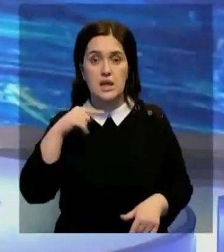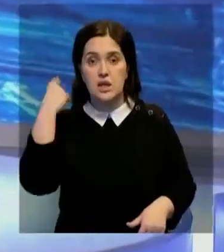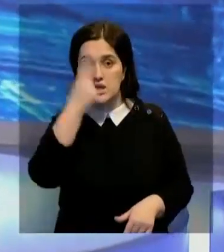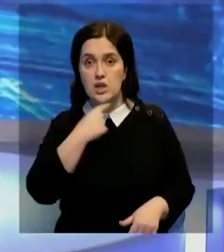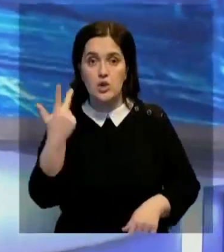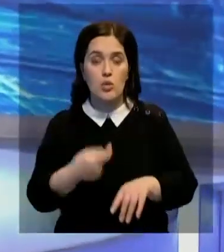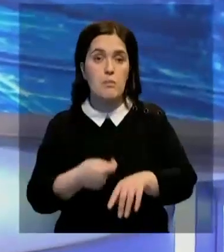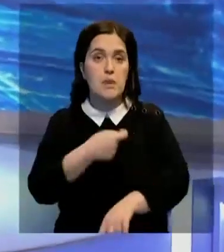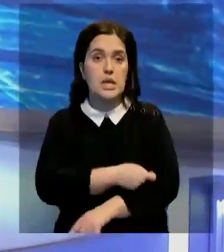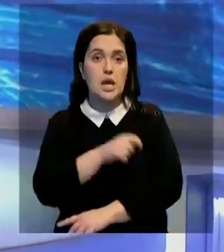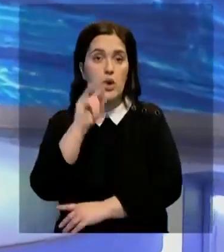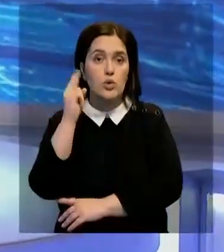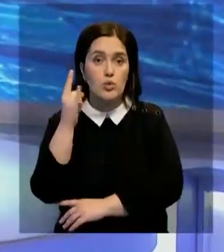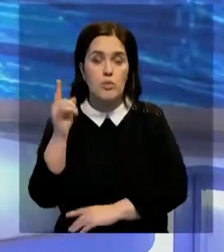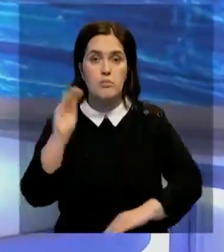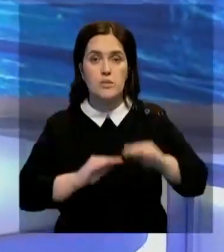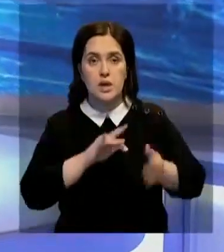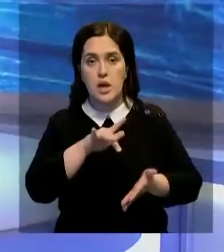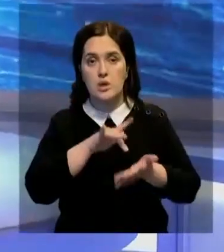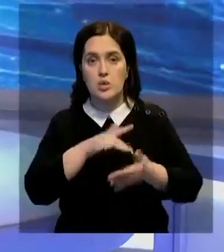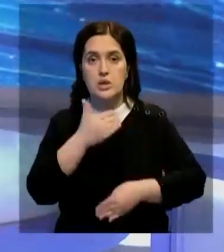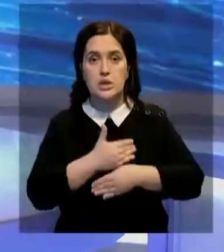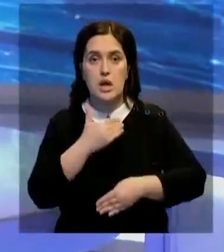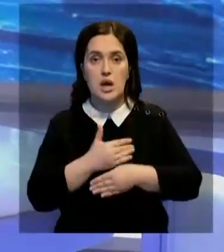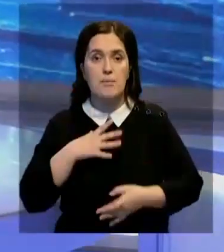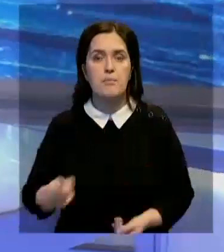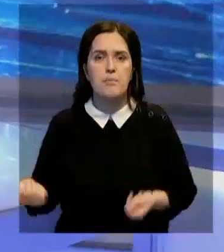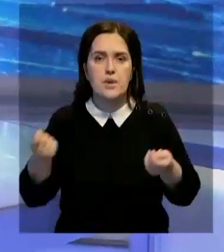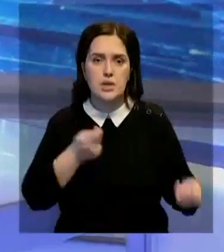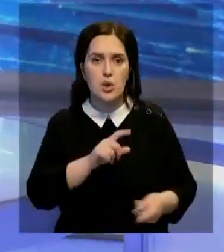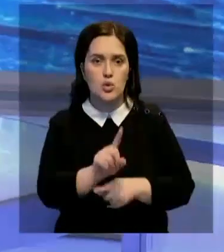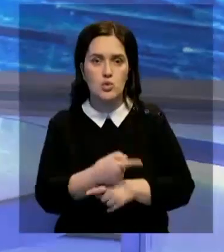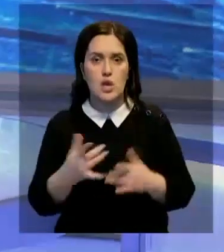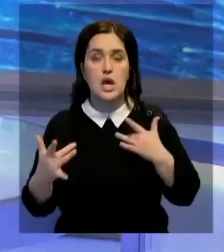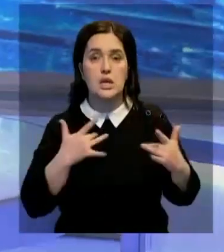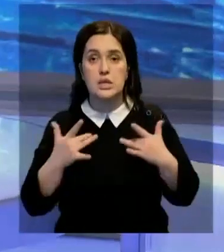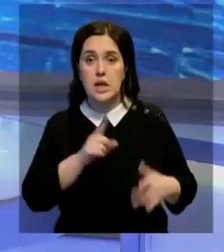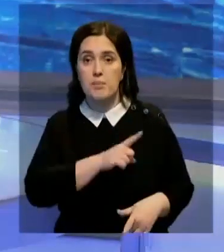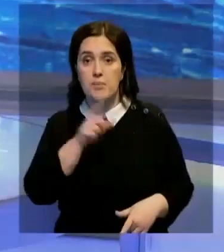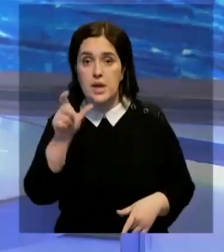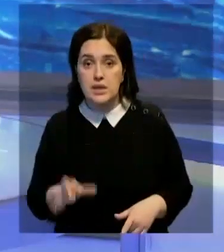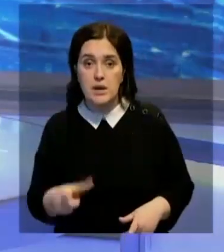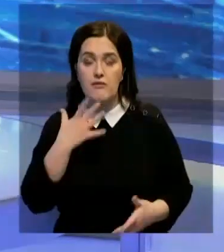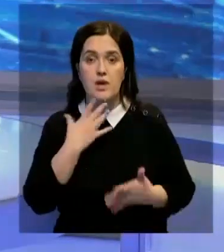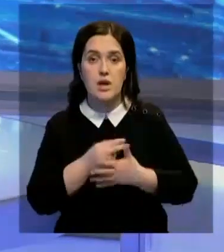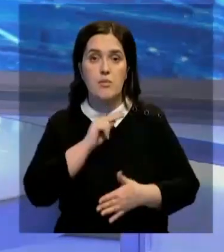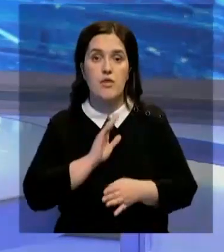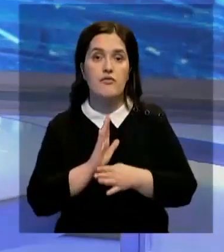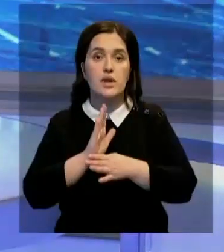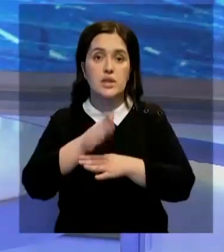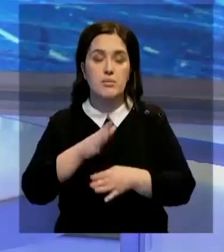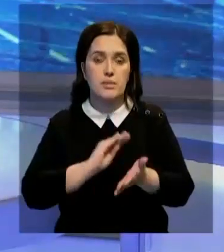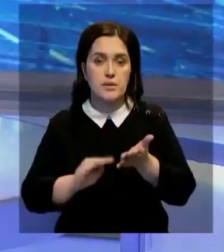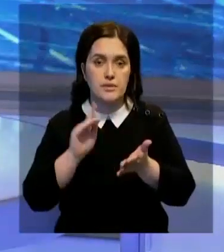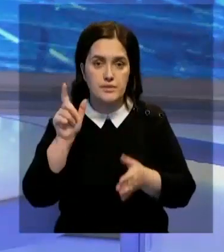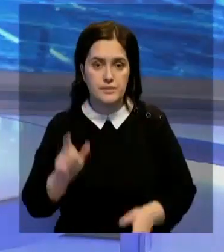Трехметровые куклы создавались в городском театре. На праздник привезли лучших артистов. Местные мастерицы также представили свои работы. В